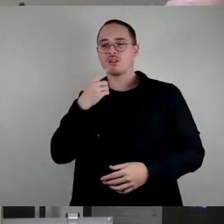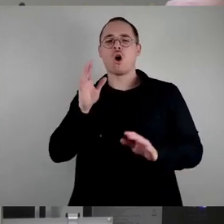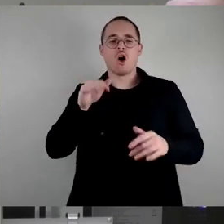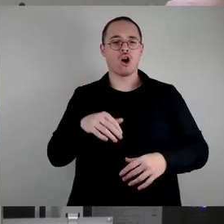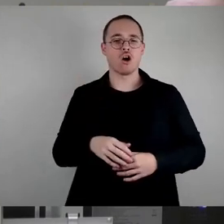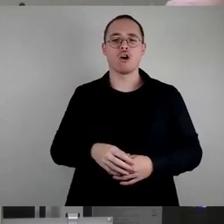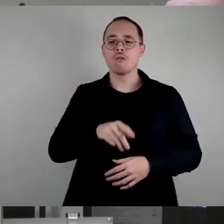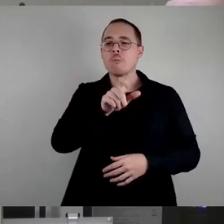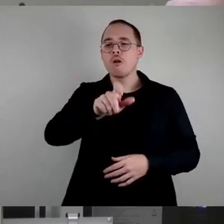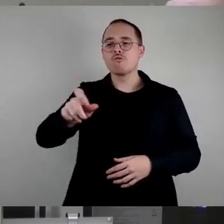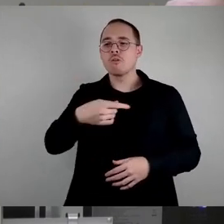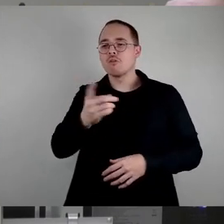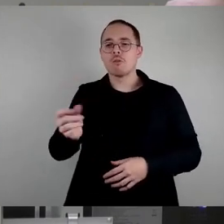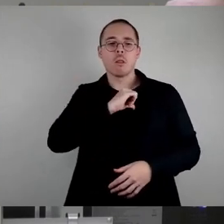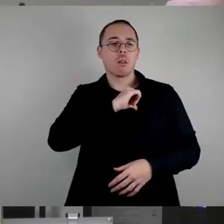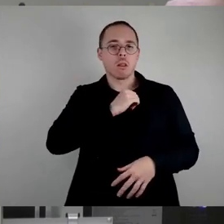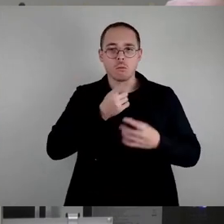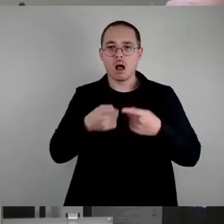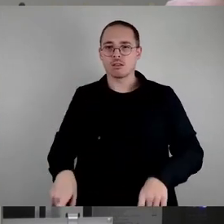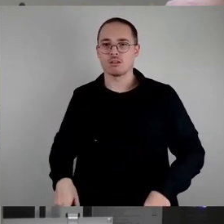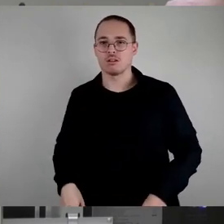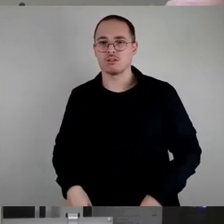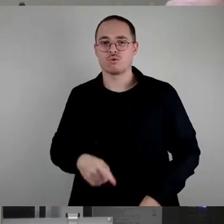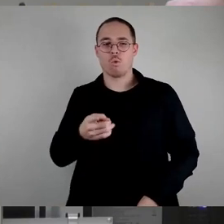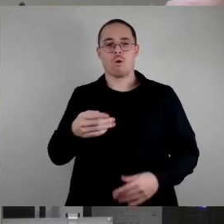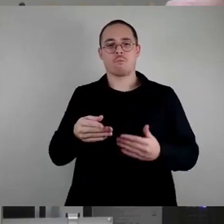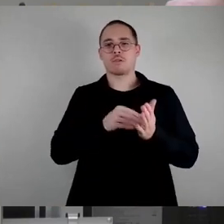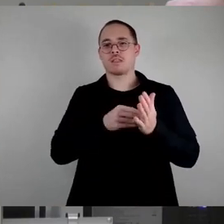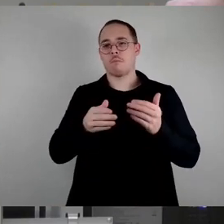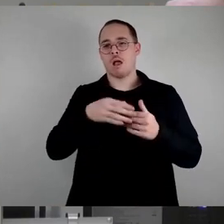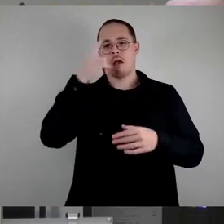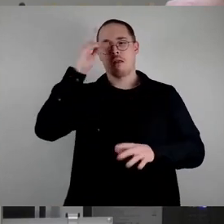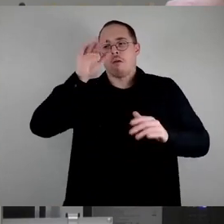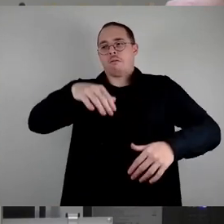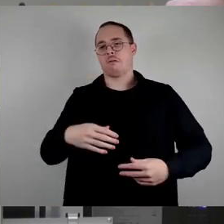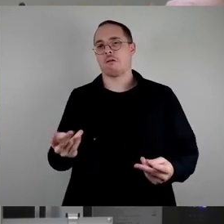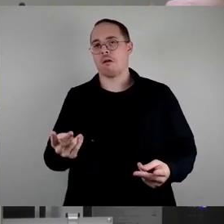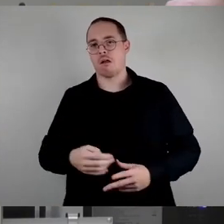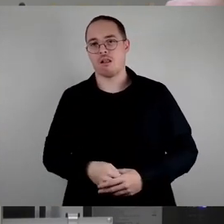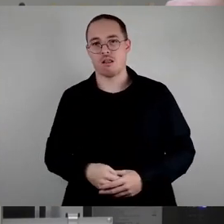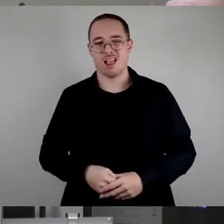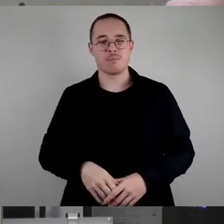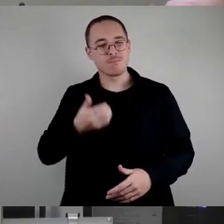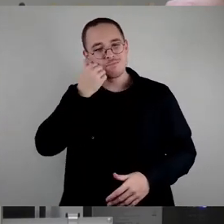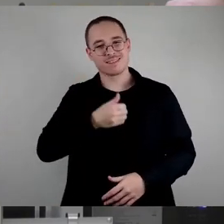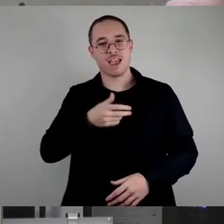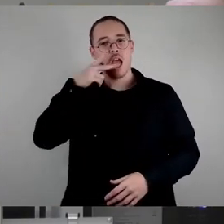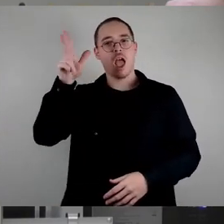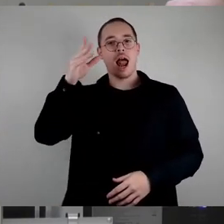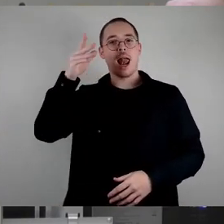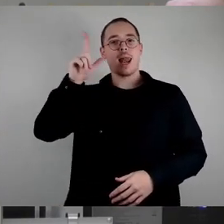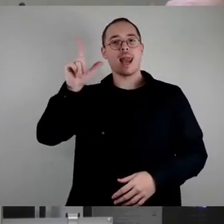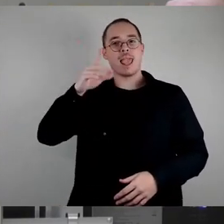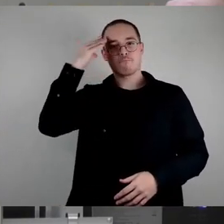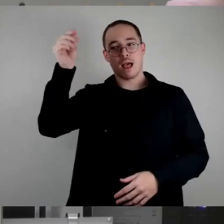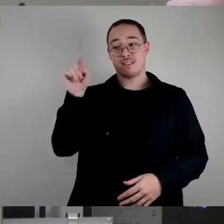die würden sich ja für was anderes interessieren. Oder auch Herr Lehmann, es gäbe ja genug Möglichkeiten des ehrenamtlichen Engagements. Nee,